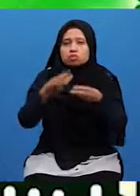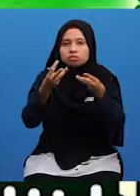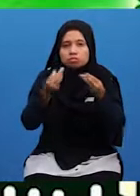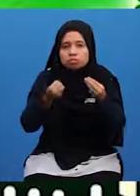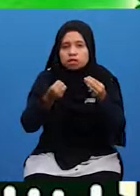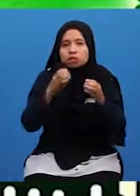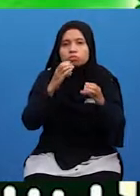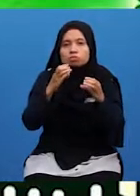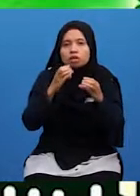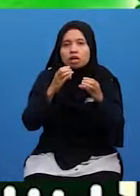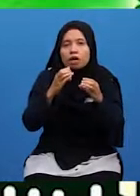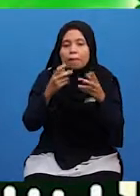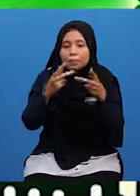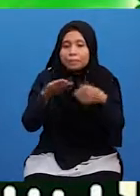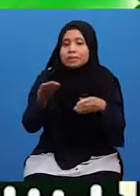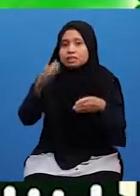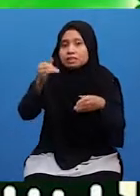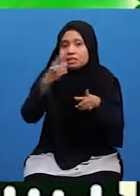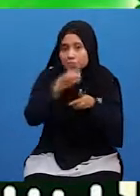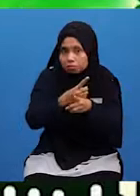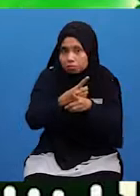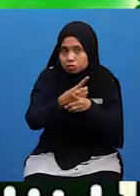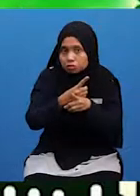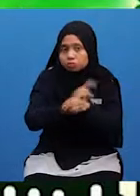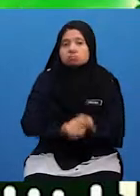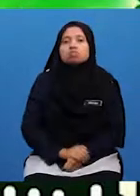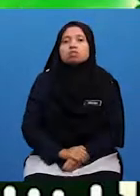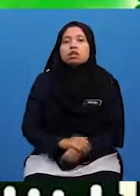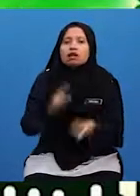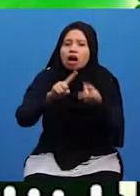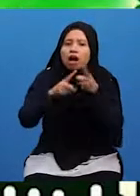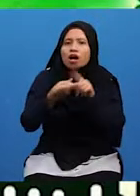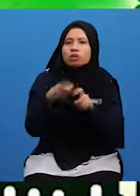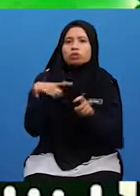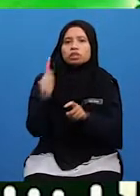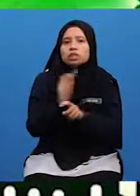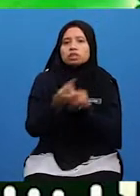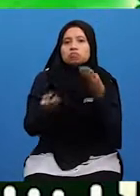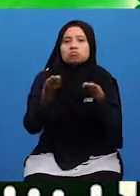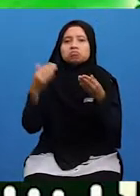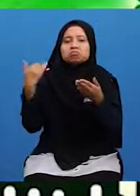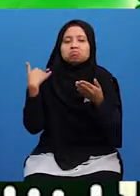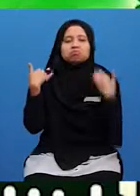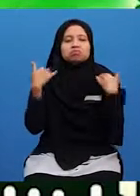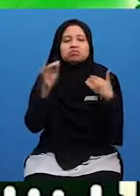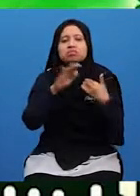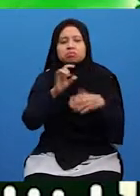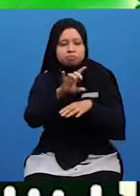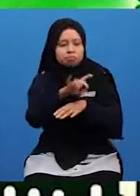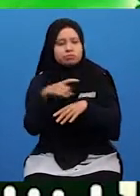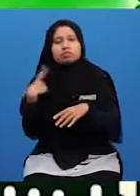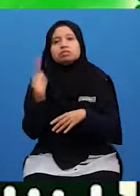kita bercakap Berkara yang benar Kawan kita Mungkin ada yang tak suka kita